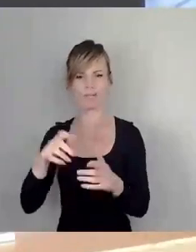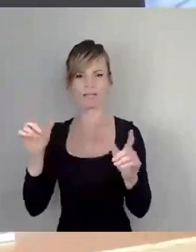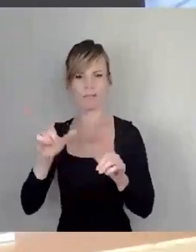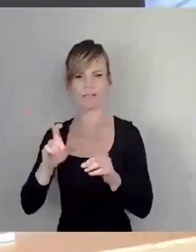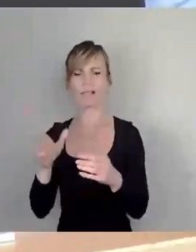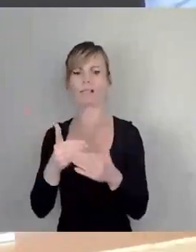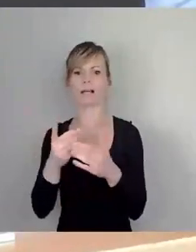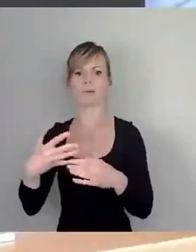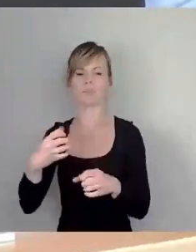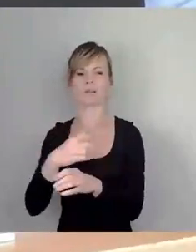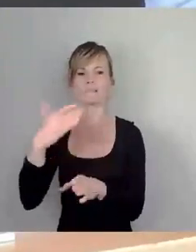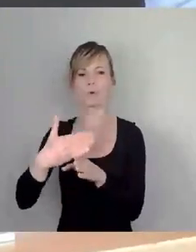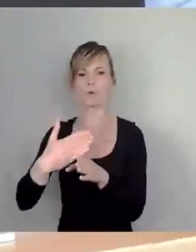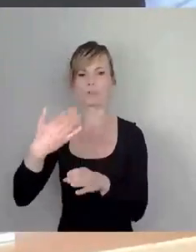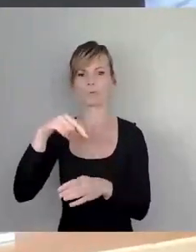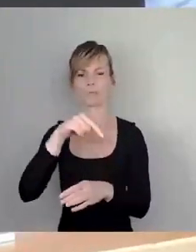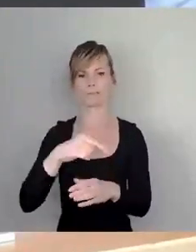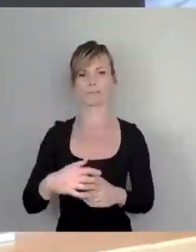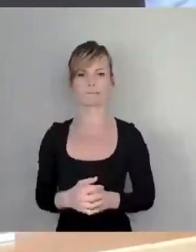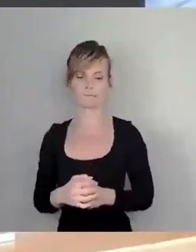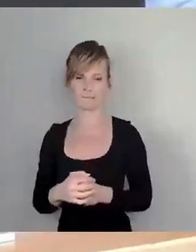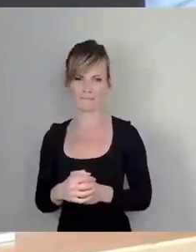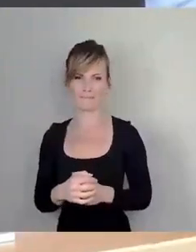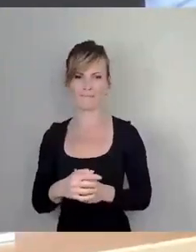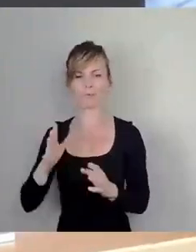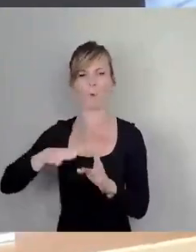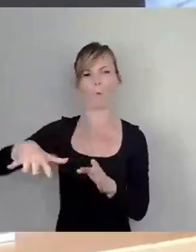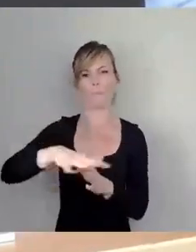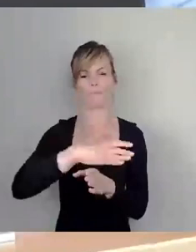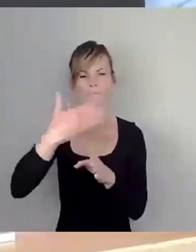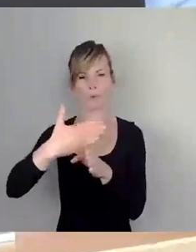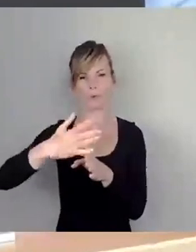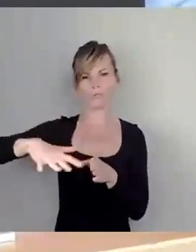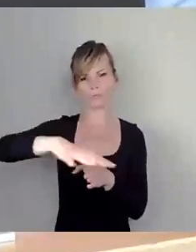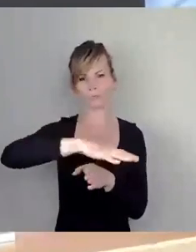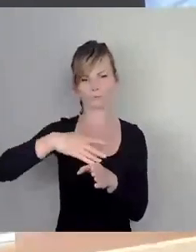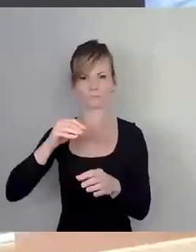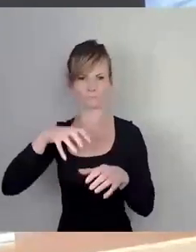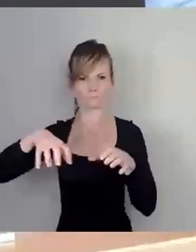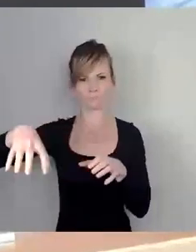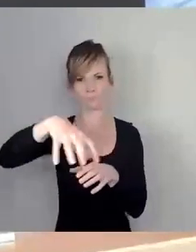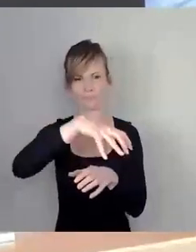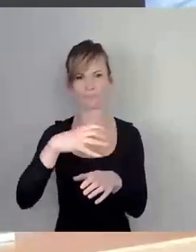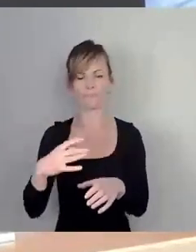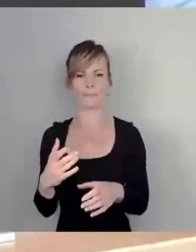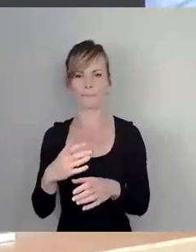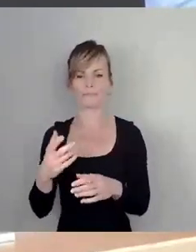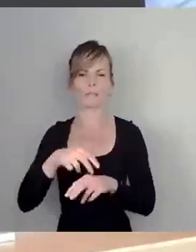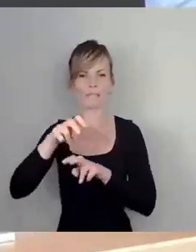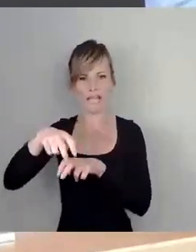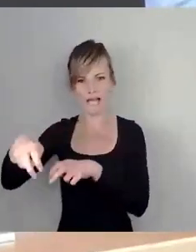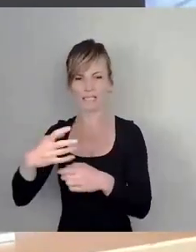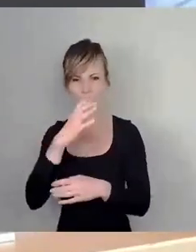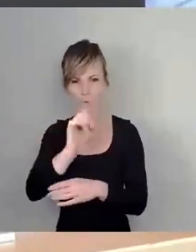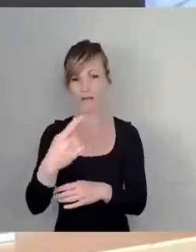der Kreuzung dort oder um die Kreuzung jetzt wieder eingerichtet worden in Hofeinfahrten und Gärten. Letztes Jahr wurde